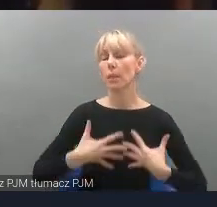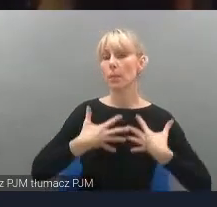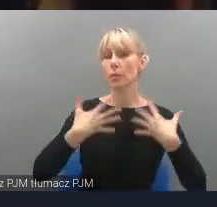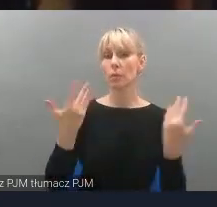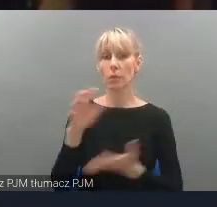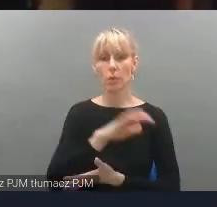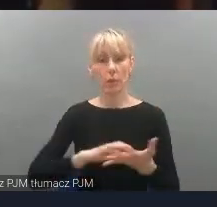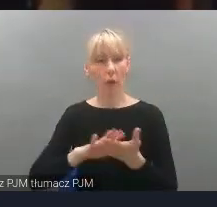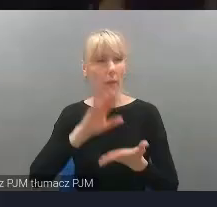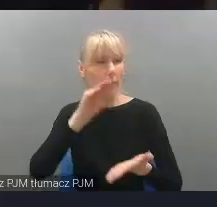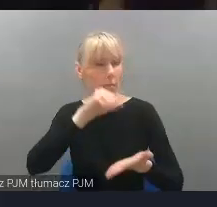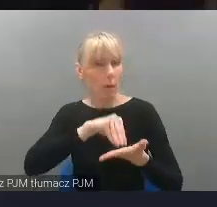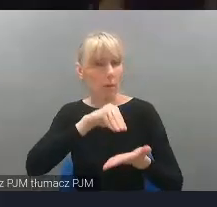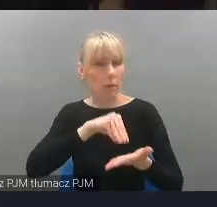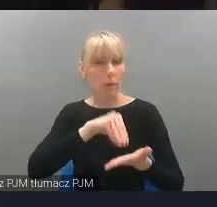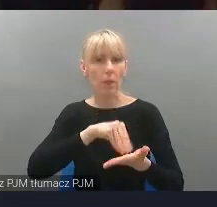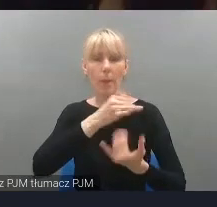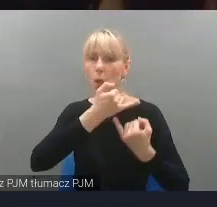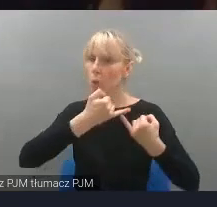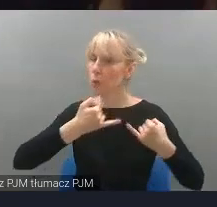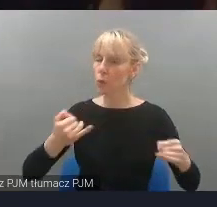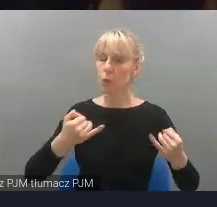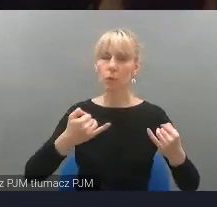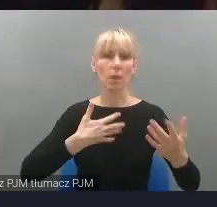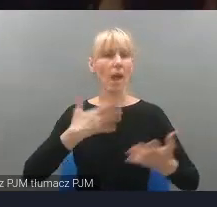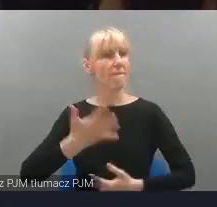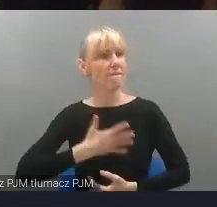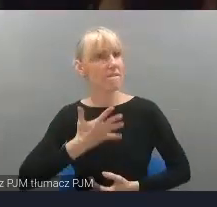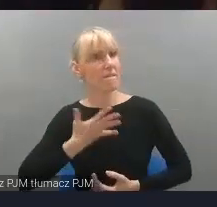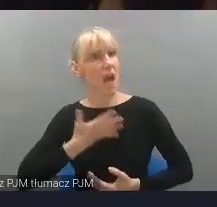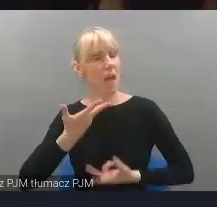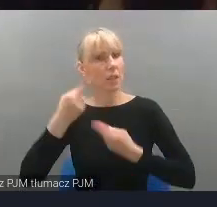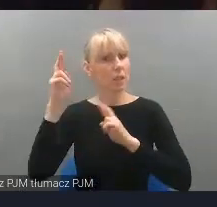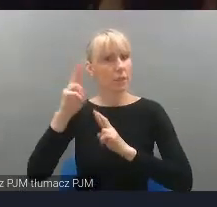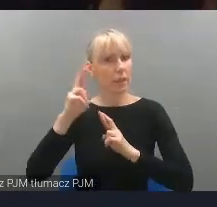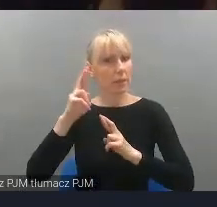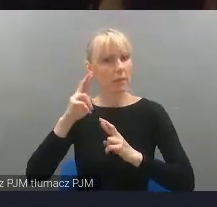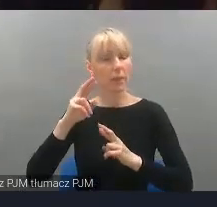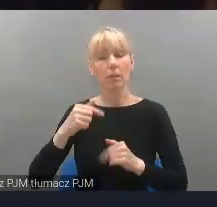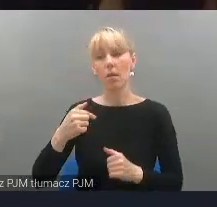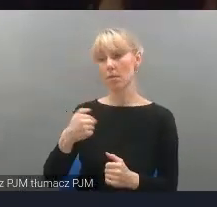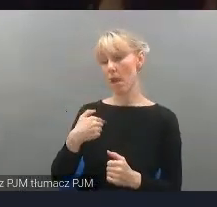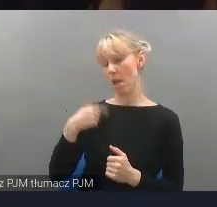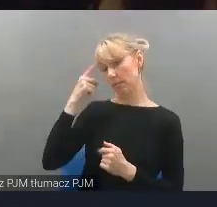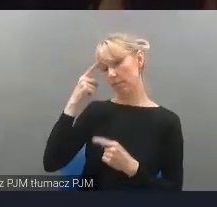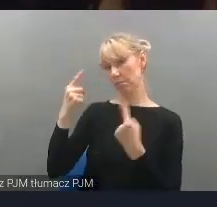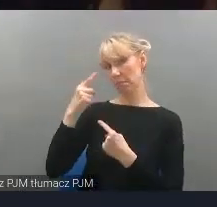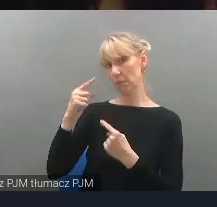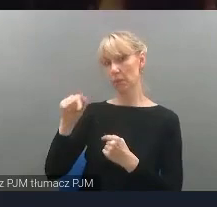przekonaniu są dużo bardziej istotne niż efekty artystyczne, które w ramach projektu